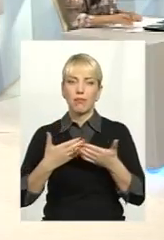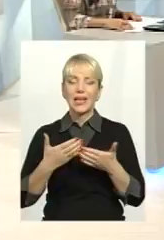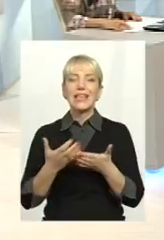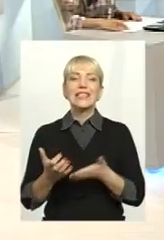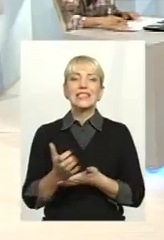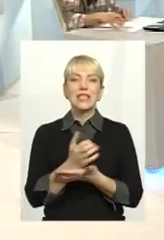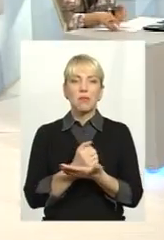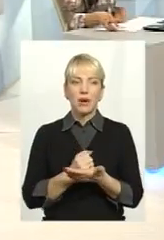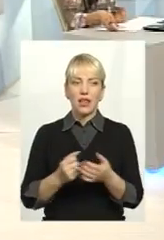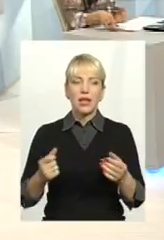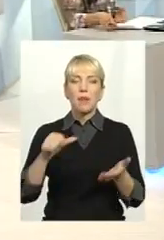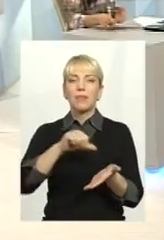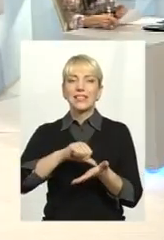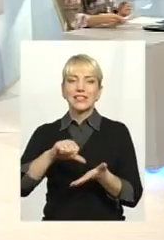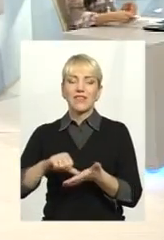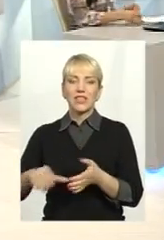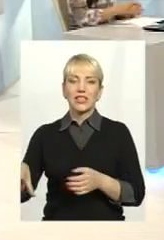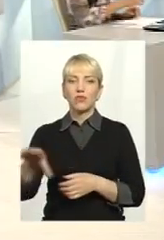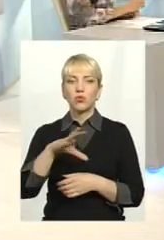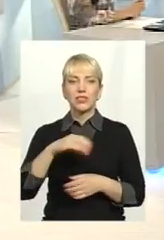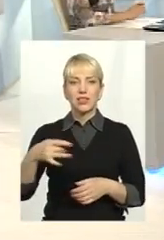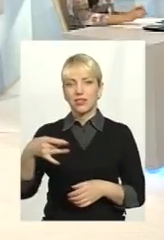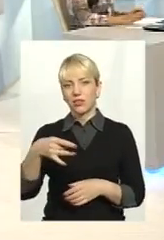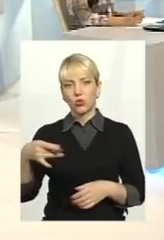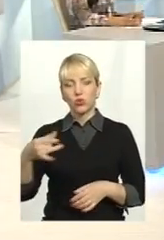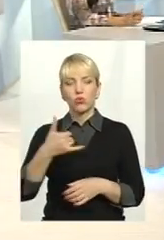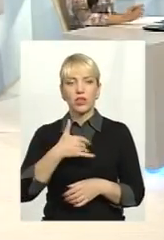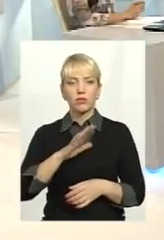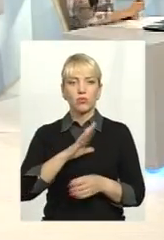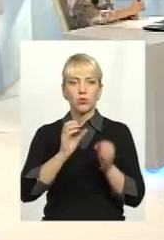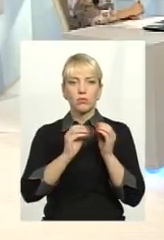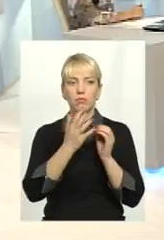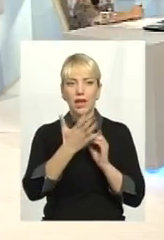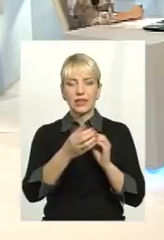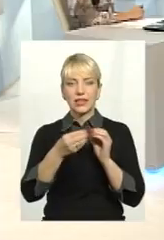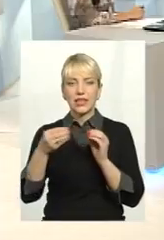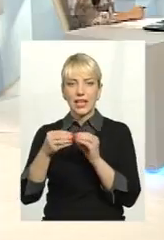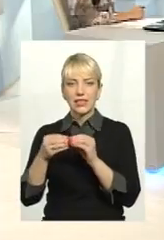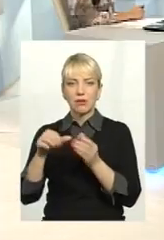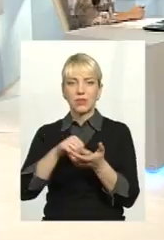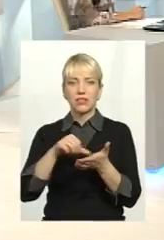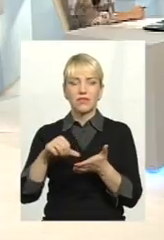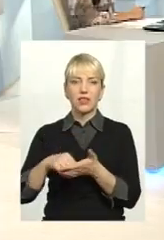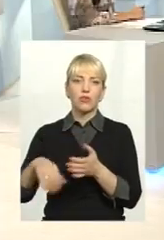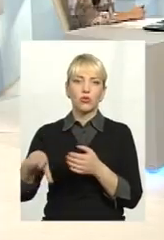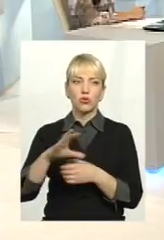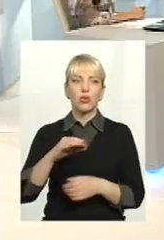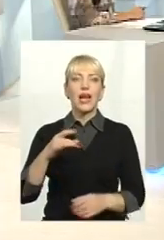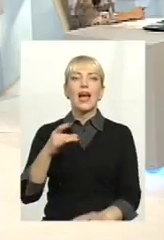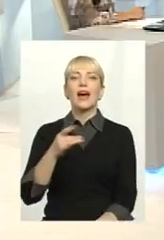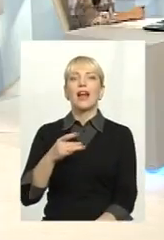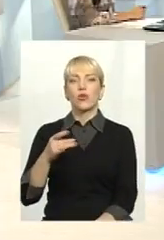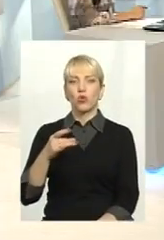представників зі всіх районів. У нас було по 5-10 представників з кожного району. Десь по 5-10